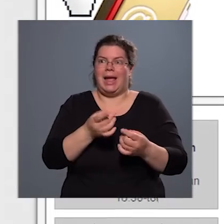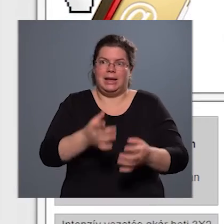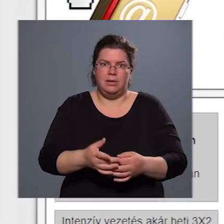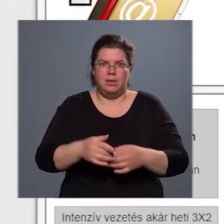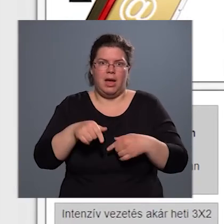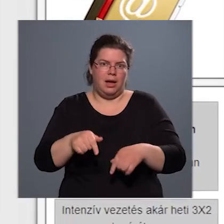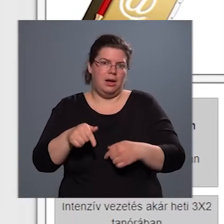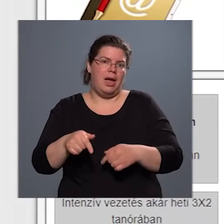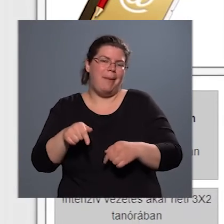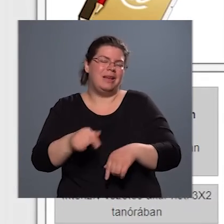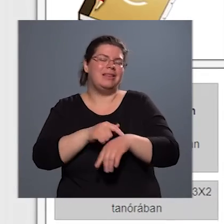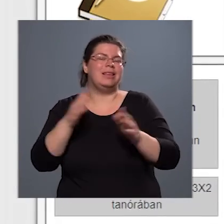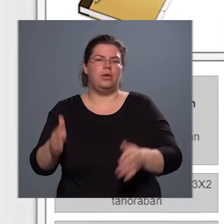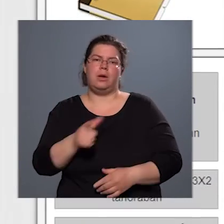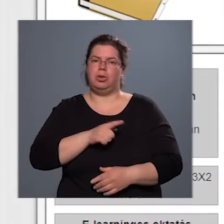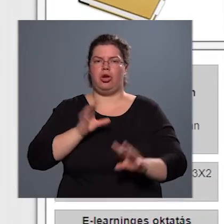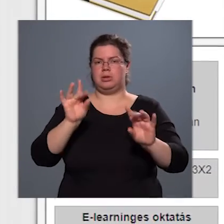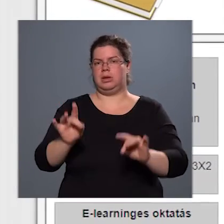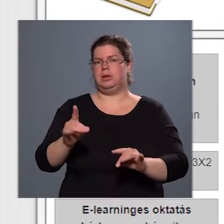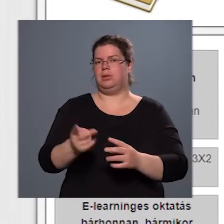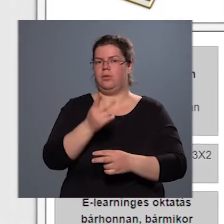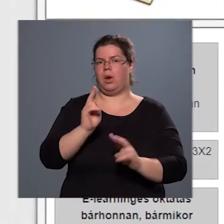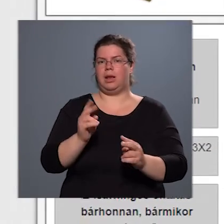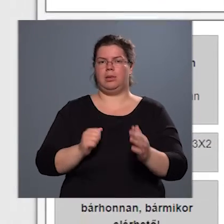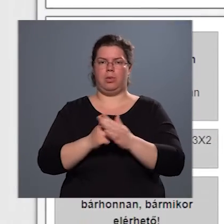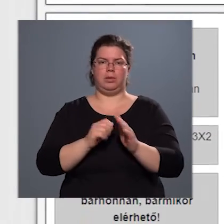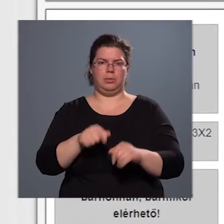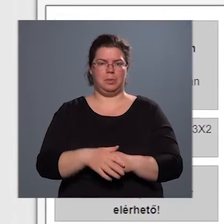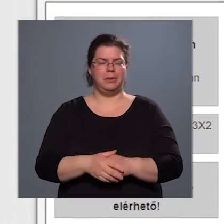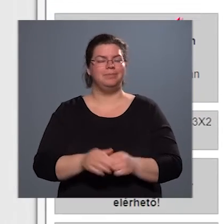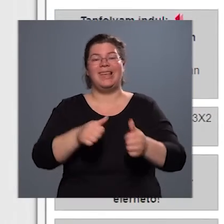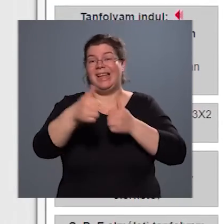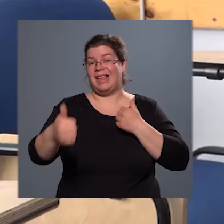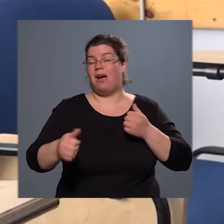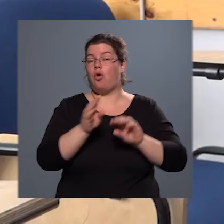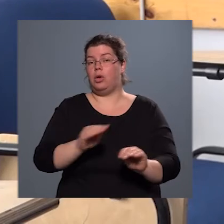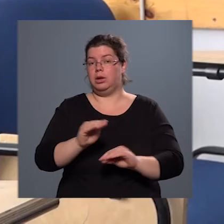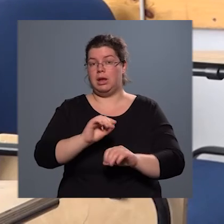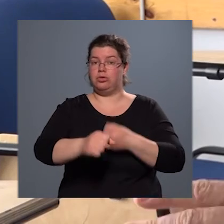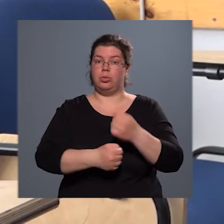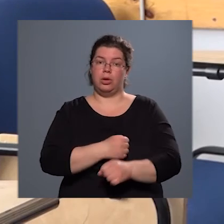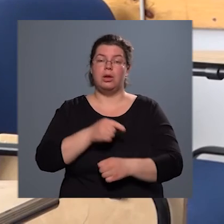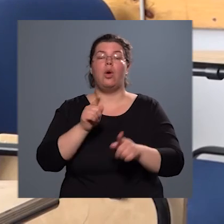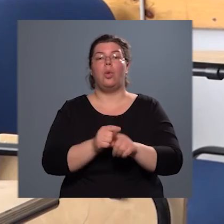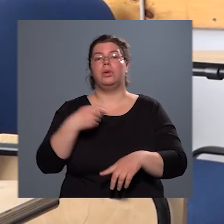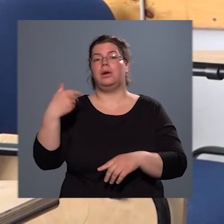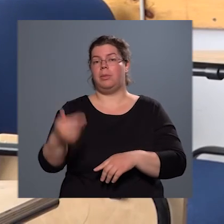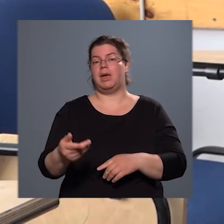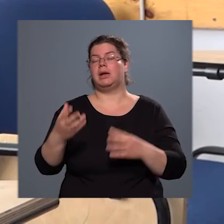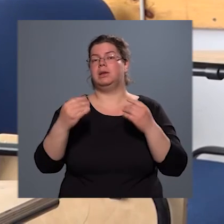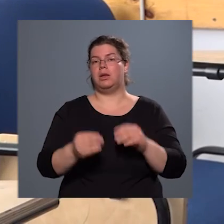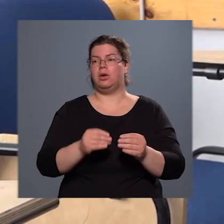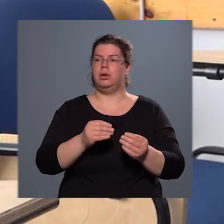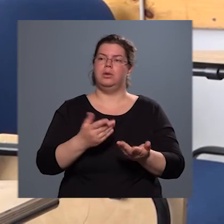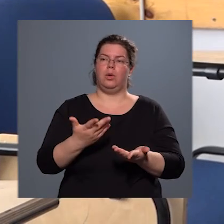A távogtatás az működik, tehát úgy kapják az anyagot a tanulók, hogy ők jelzik e-mailen, befizetik a